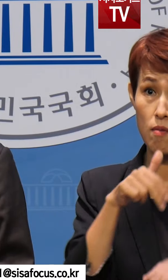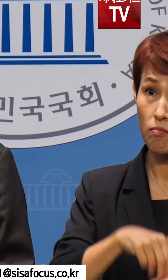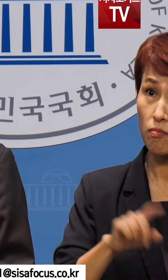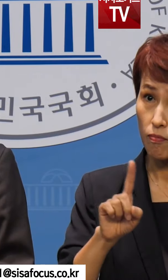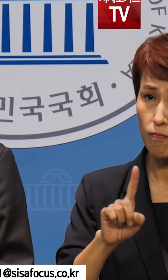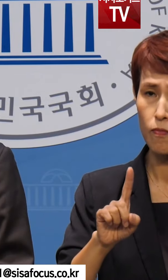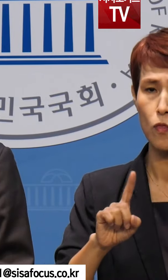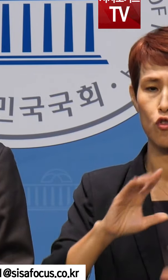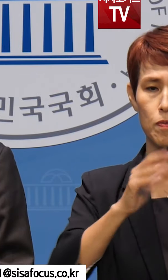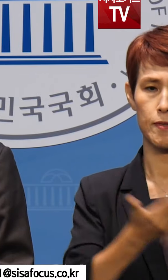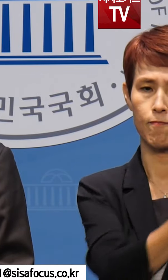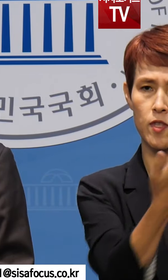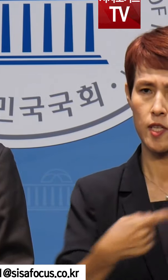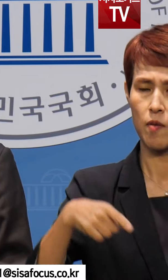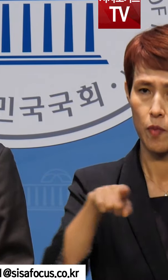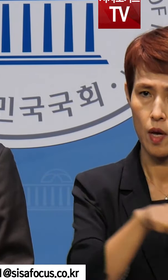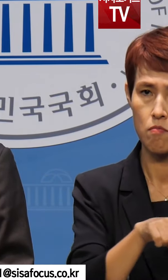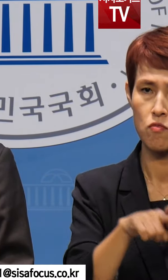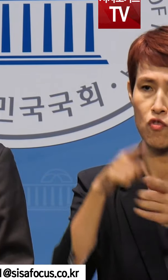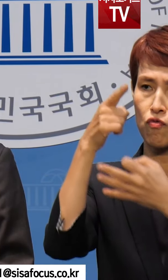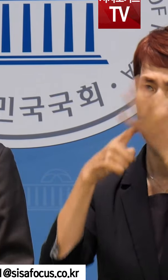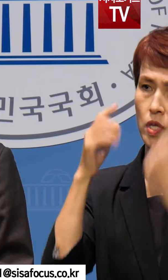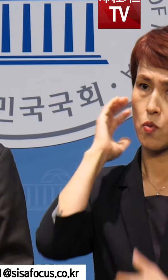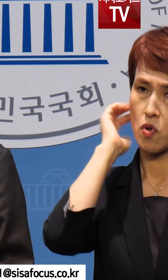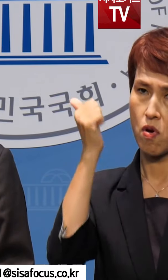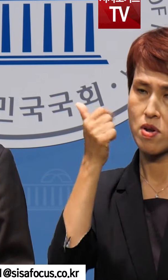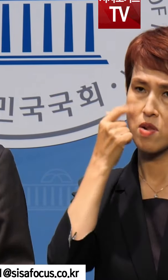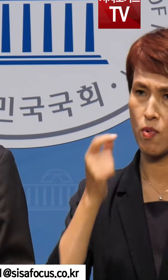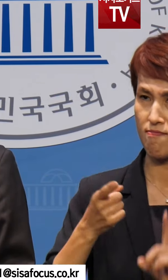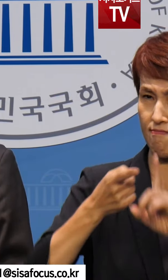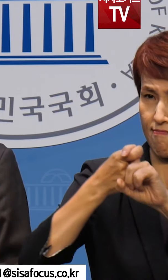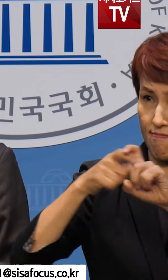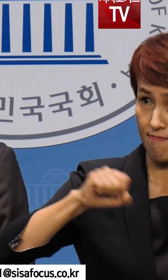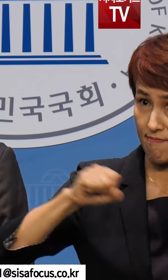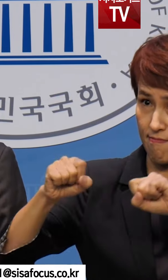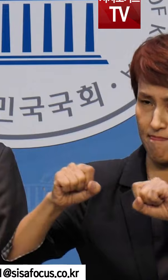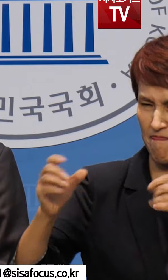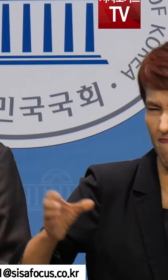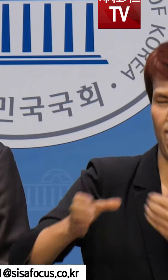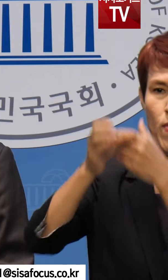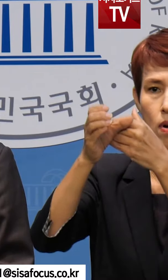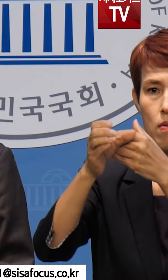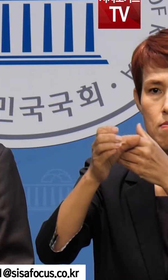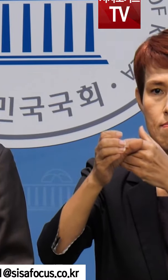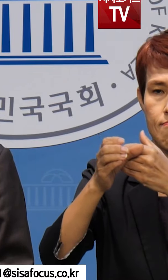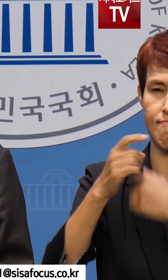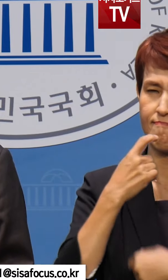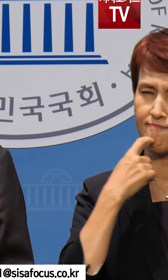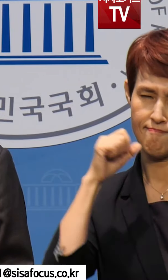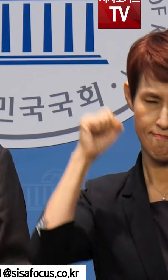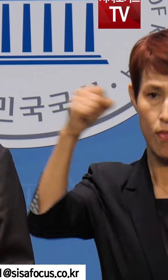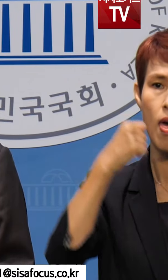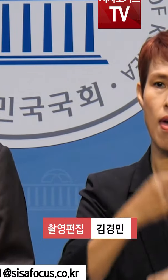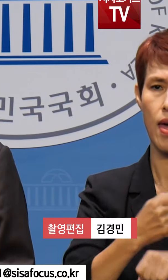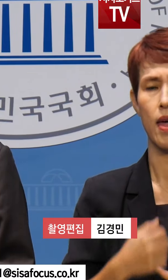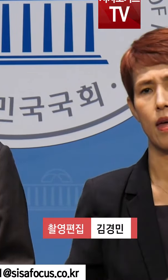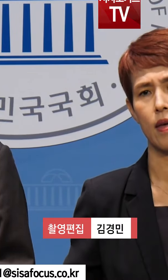국민과 함께 윤석열 대통령의 친일 행태에 맞서 끝까지 싸울 것입니다.